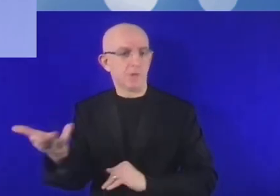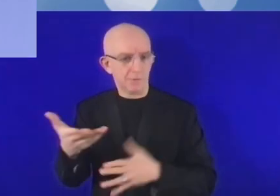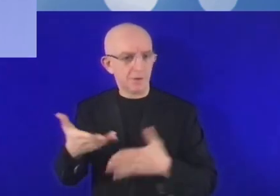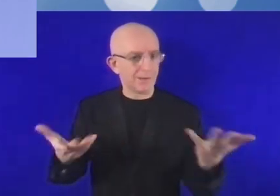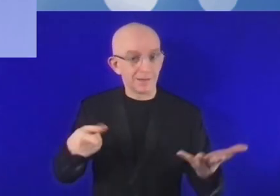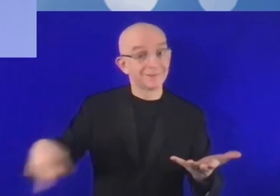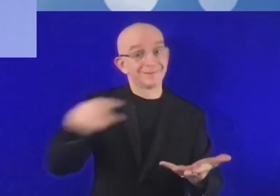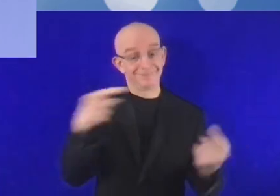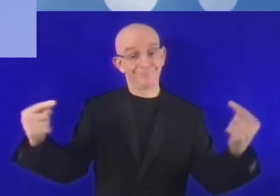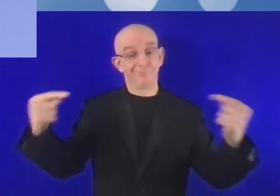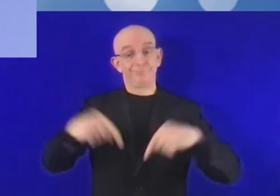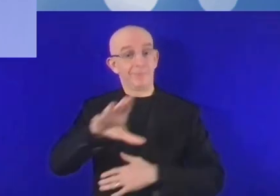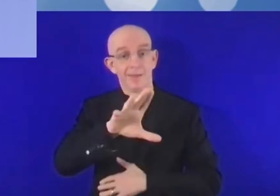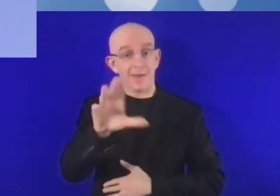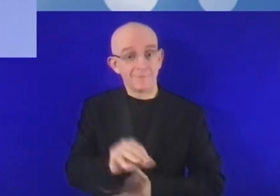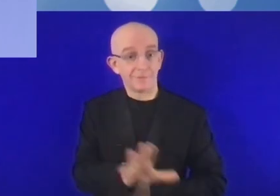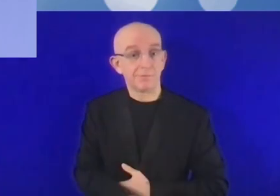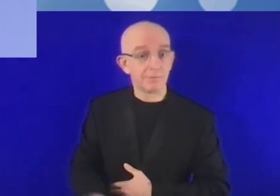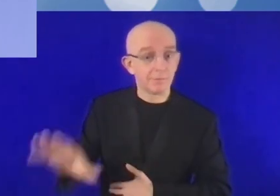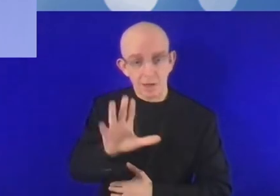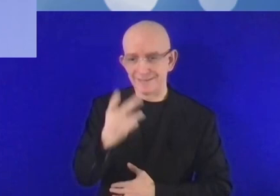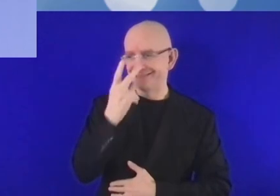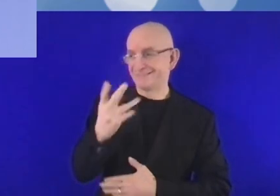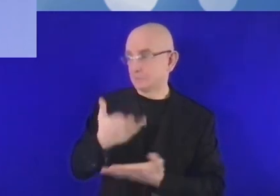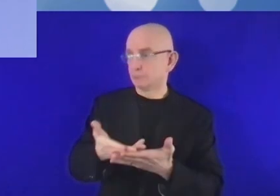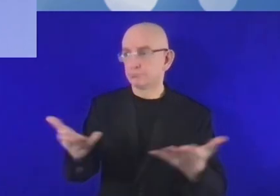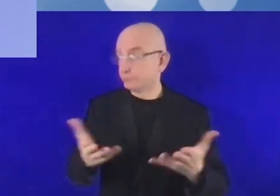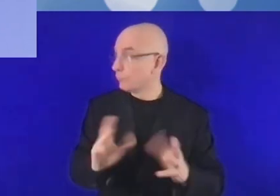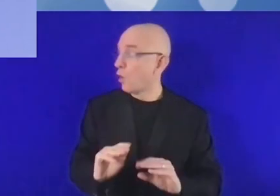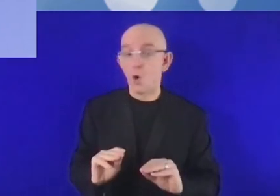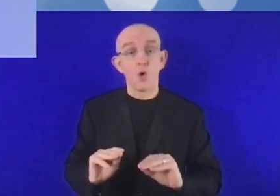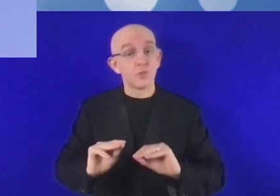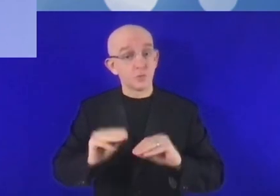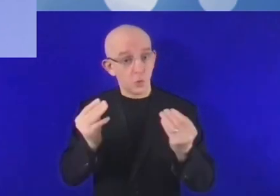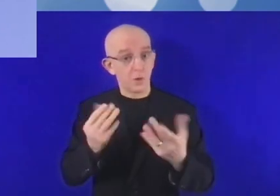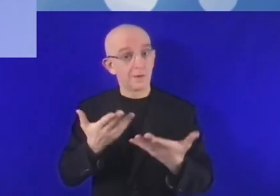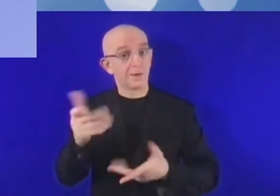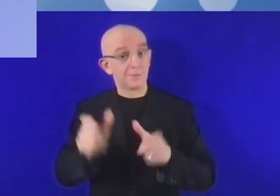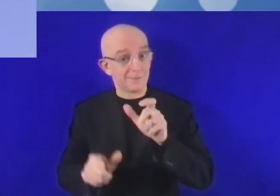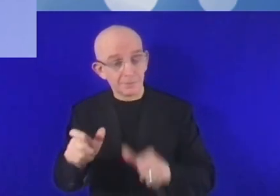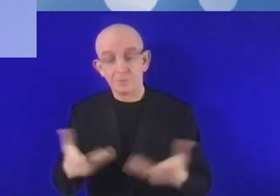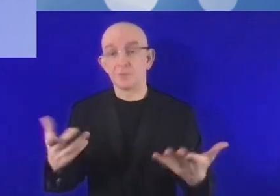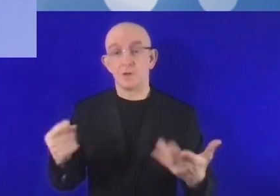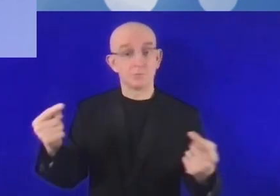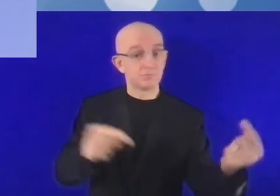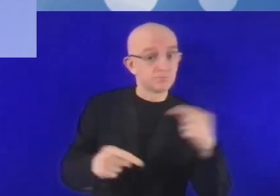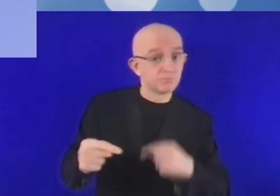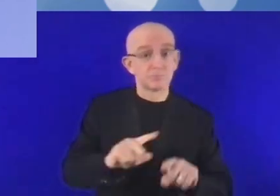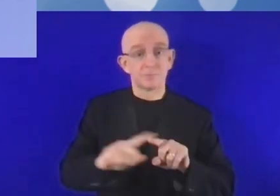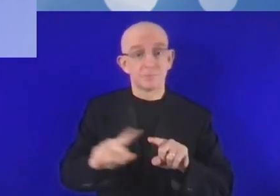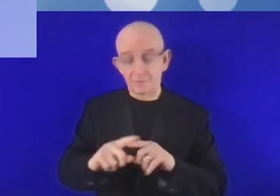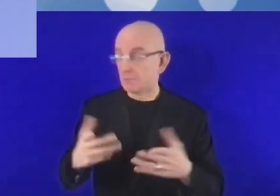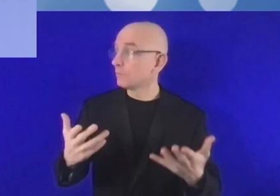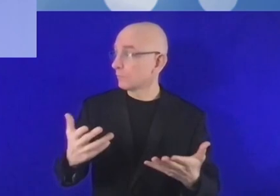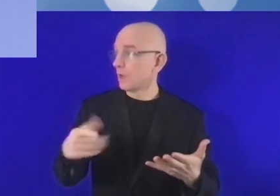les accompagner. Il faut les aider dès le début de leur existence. Si vous venez en Afrique, vous